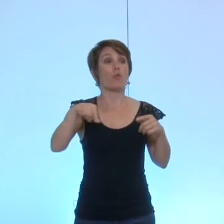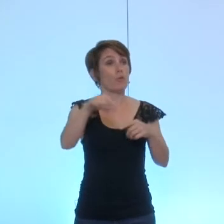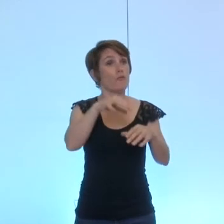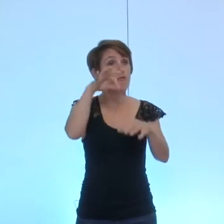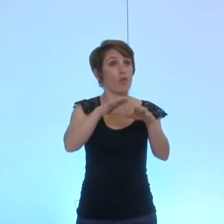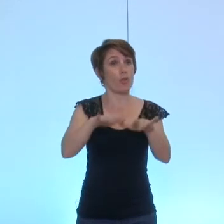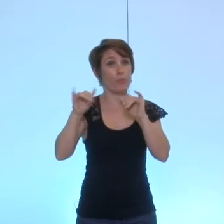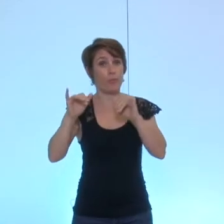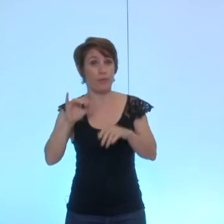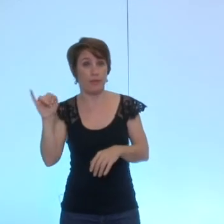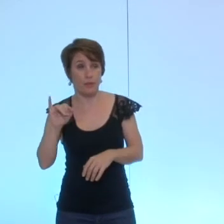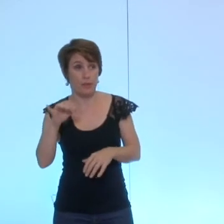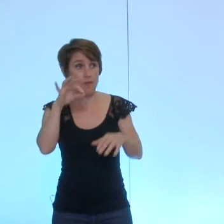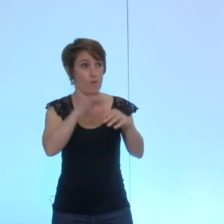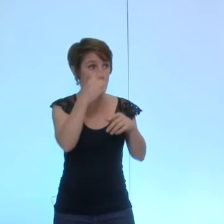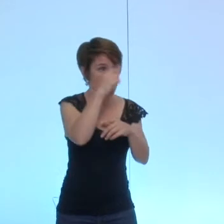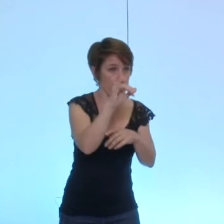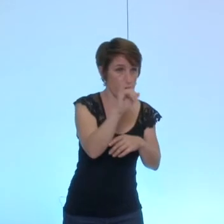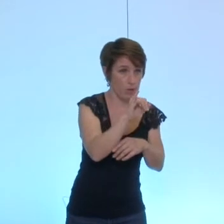contre qui est pour